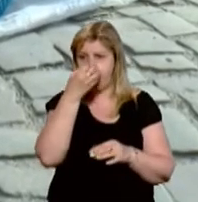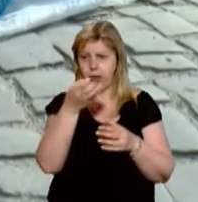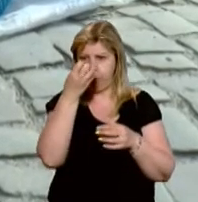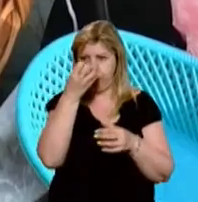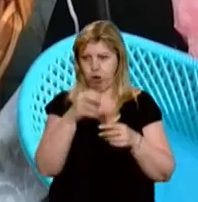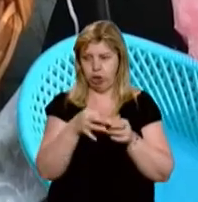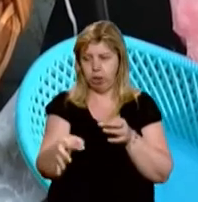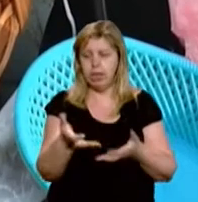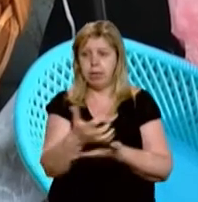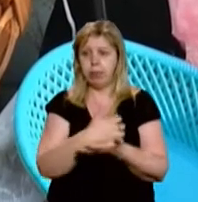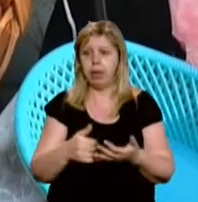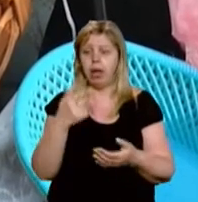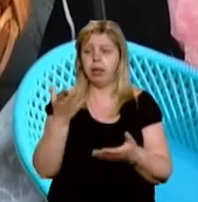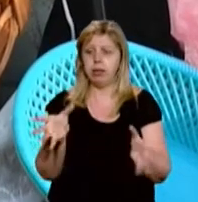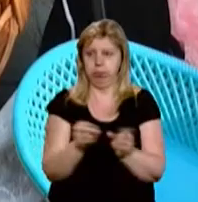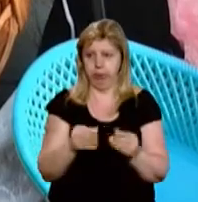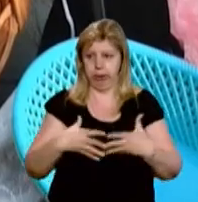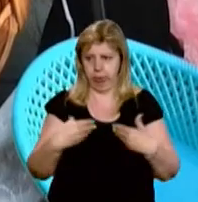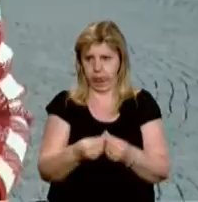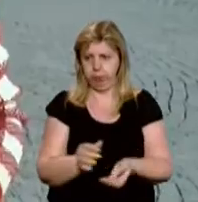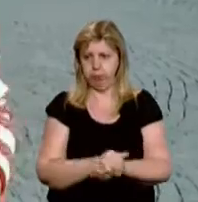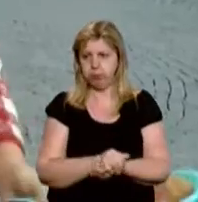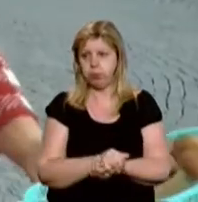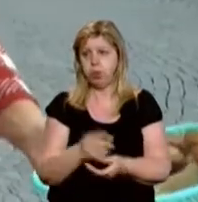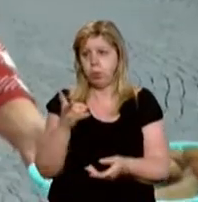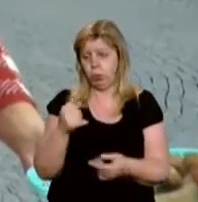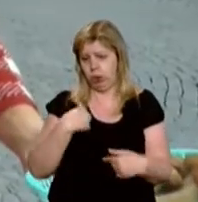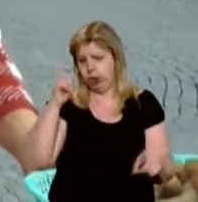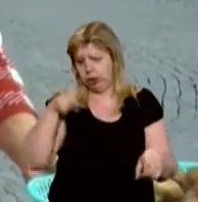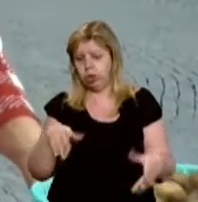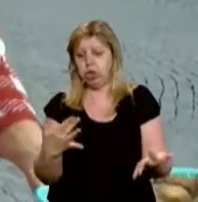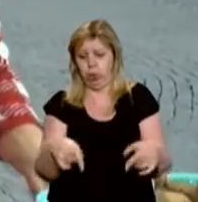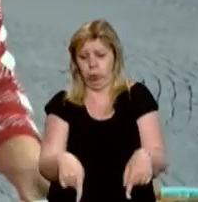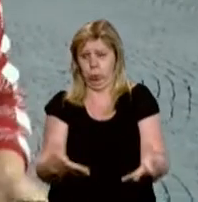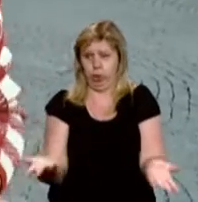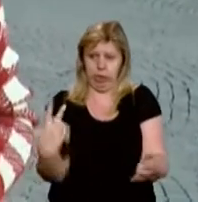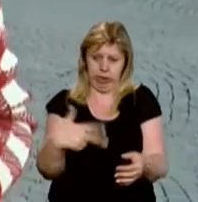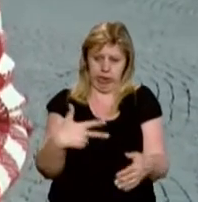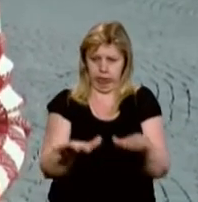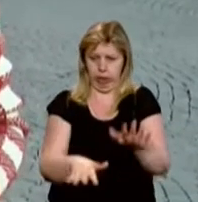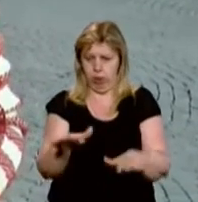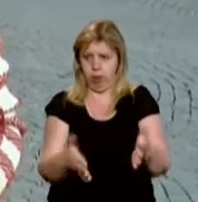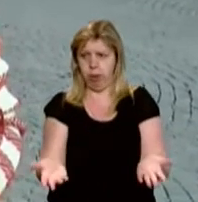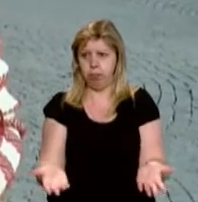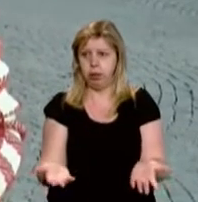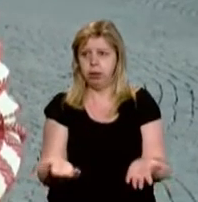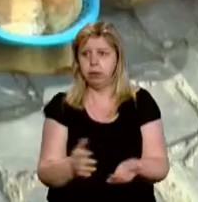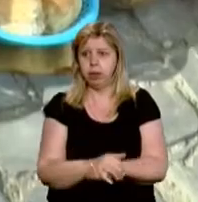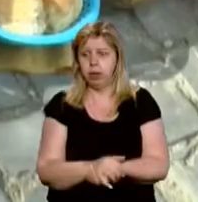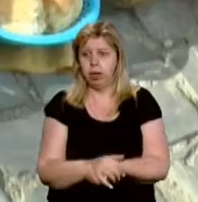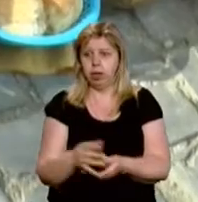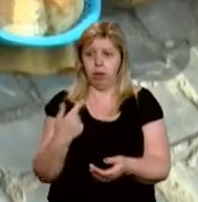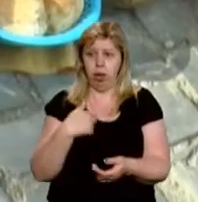Перечинщині. Збирає їх разом із родиною. Я знаю, скільки тут. До 30 кілограмів привозять.